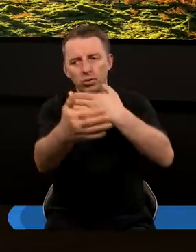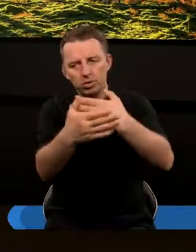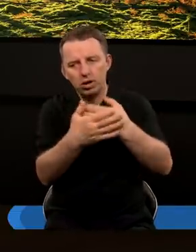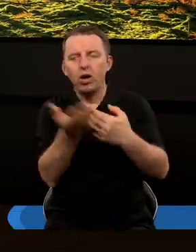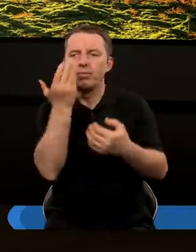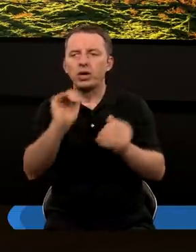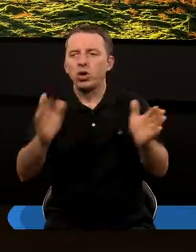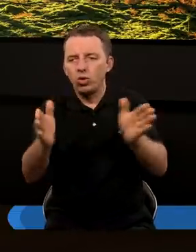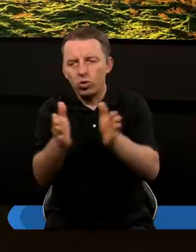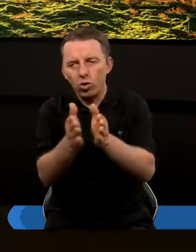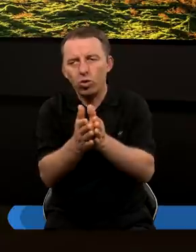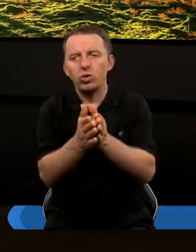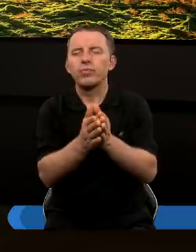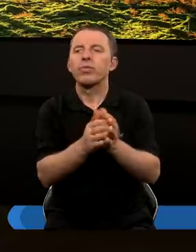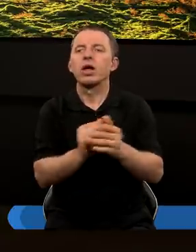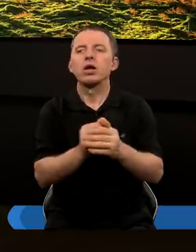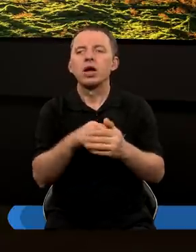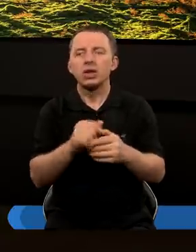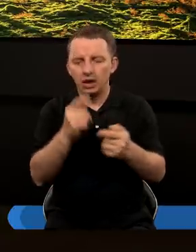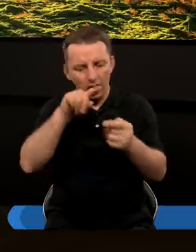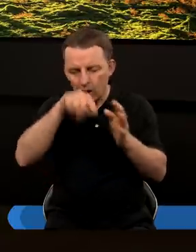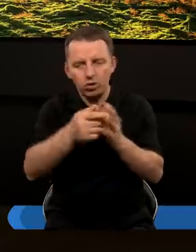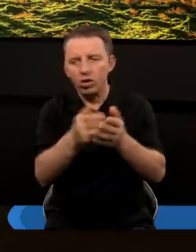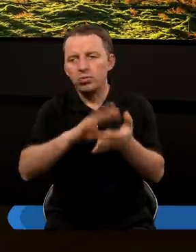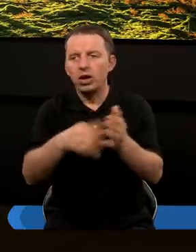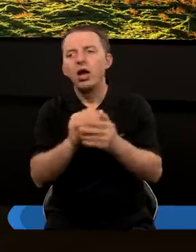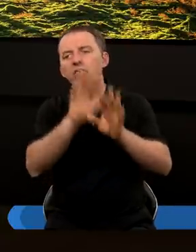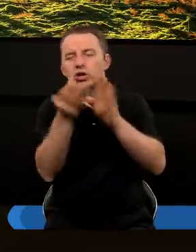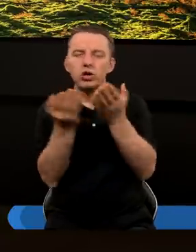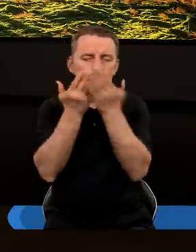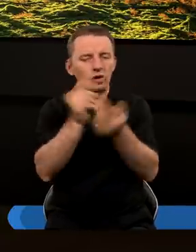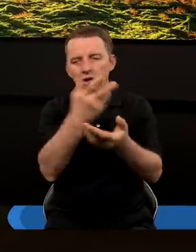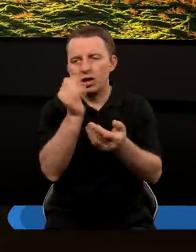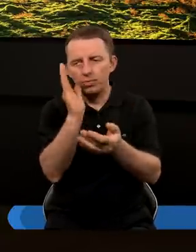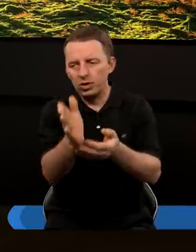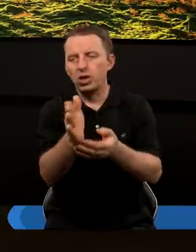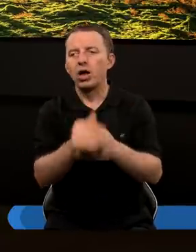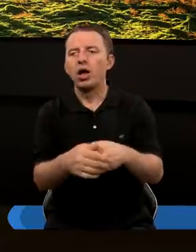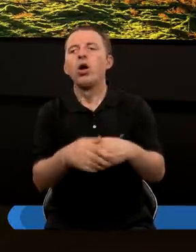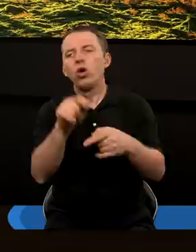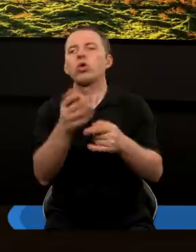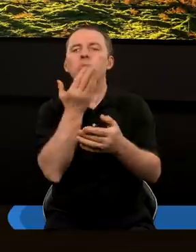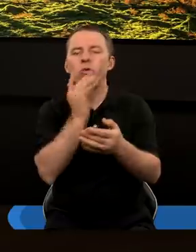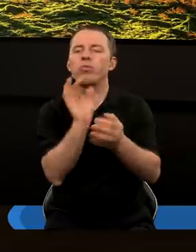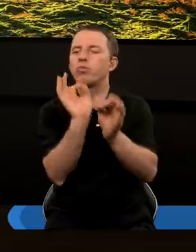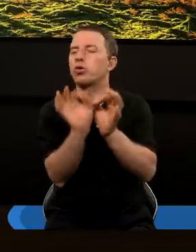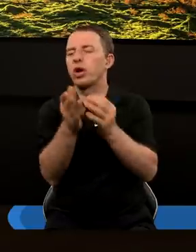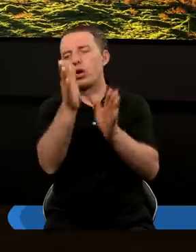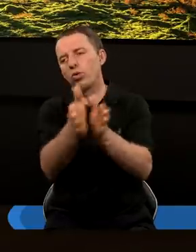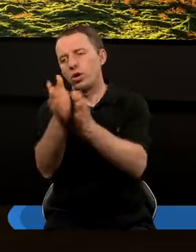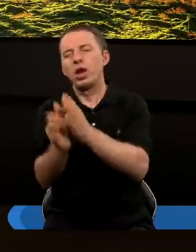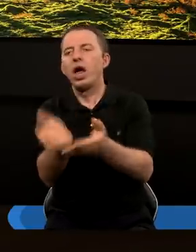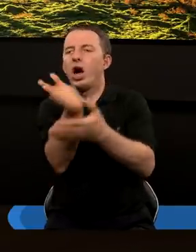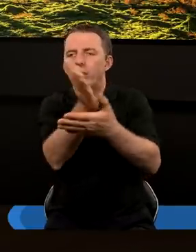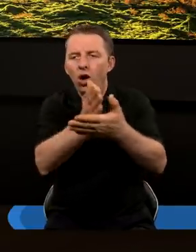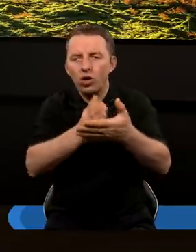przybliżyć sobie bardzo krótko sposób zaglądać do Pisma Świętego i czytać wszystkich tekstów, o czym mówią poszczególne rozdziały.